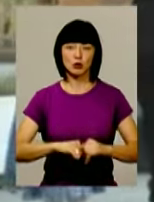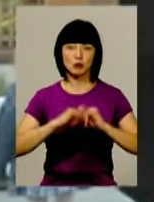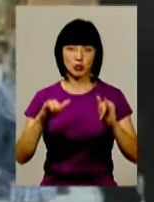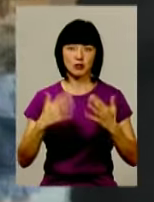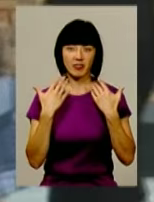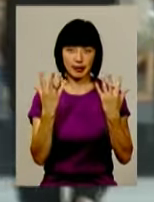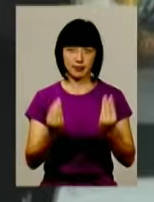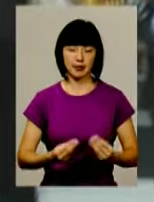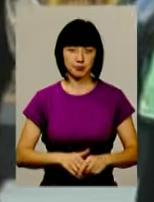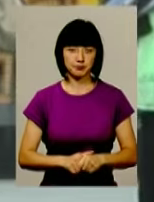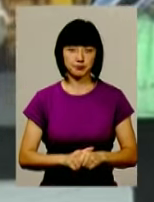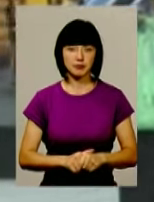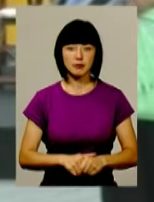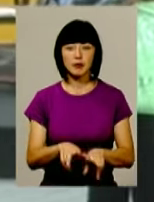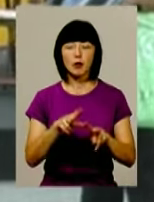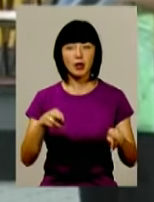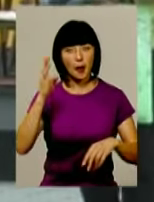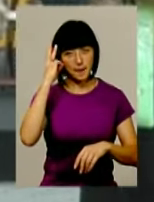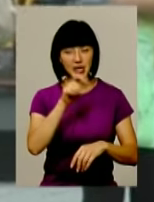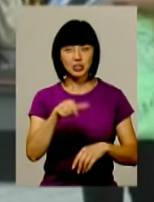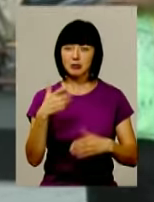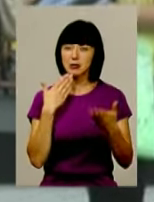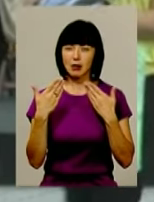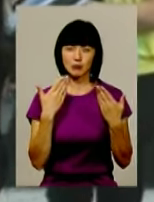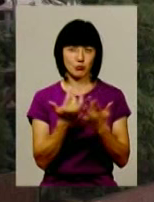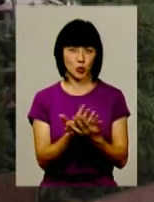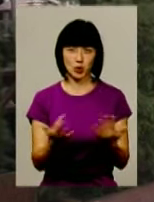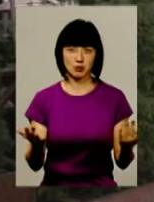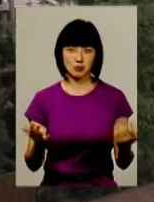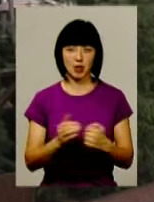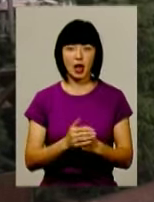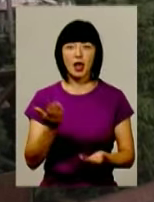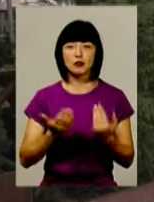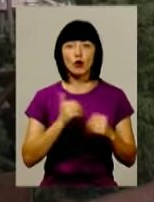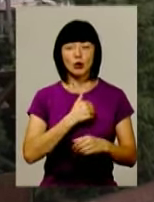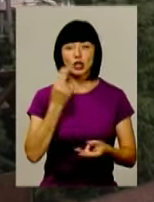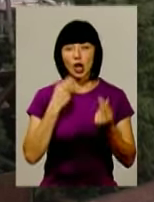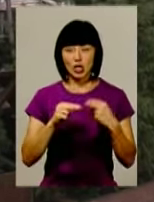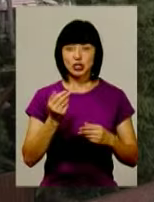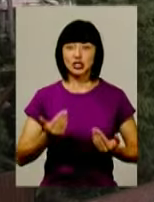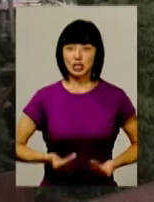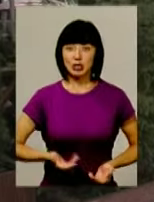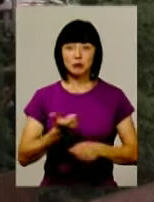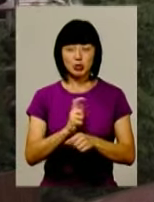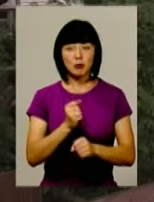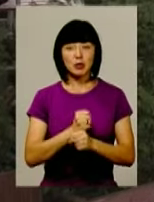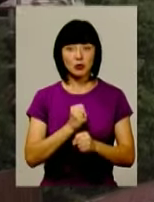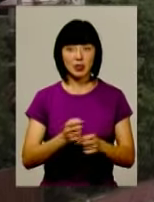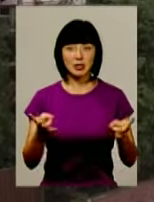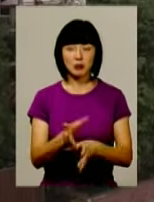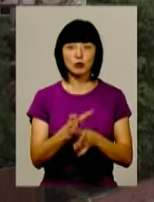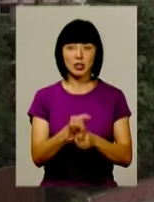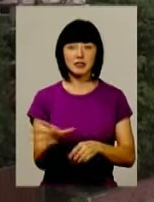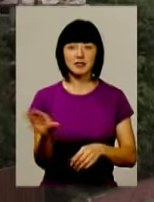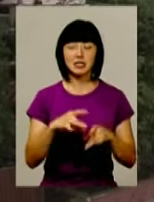збільшення кількості вихідних. До подібного хмельничани ставляться неоднозначно. Якщо ми хочемо краще жити, треба більше працювати. Треба скротити